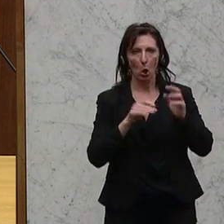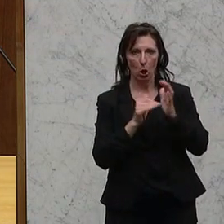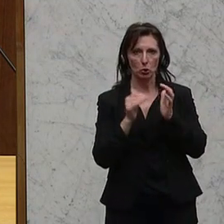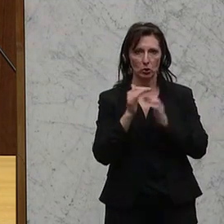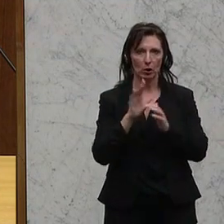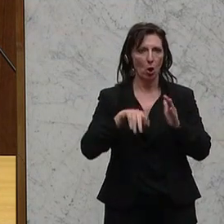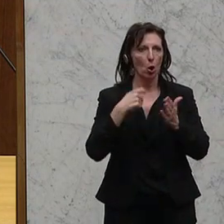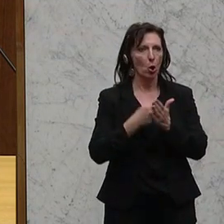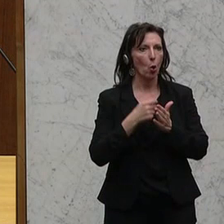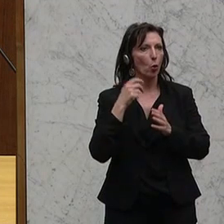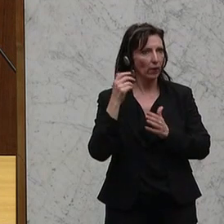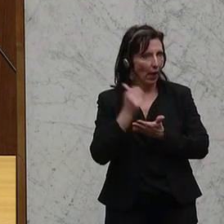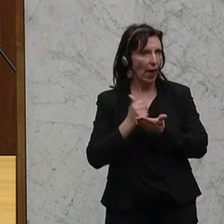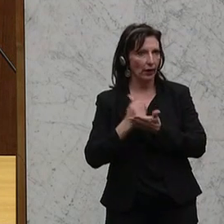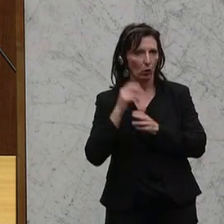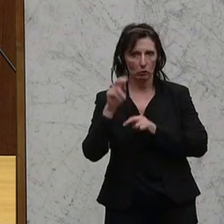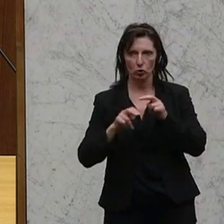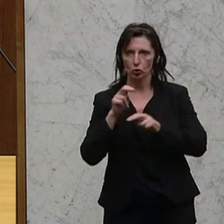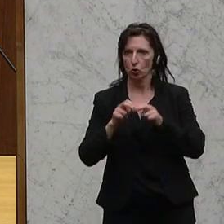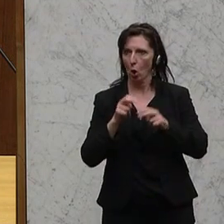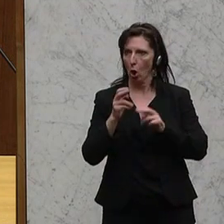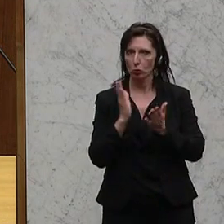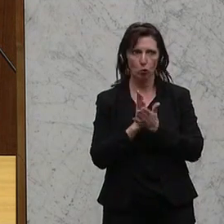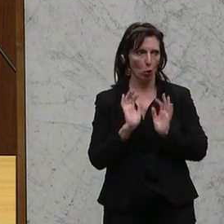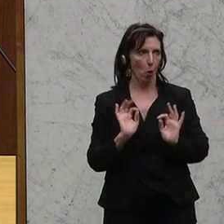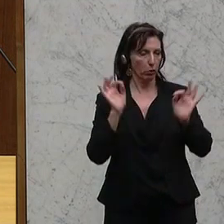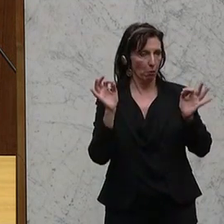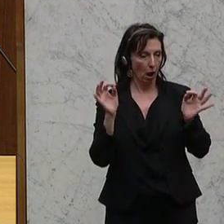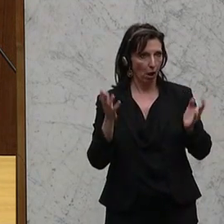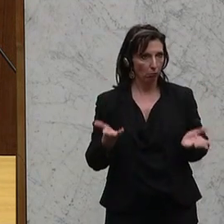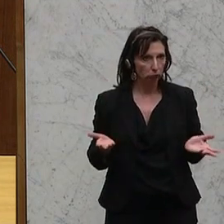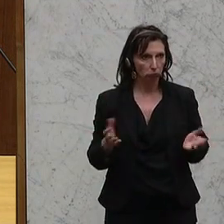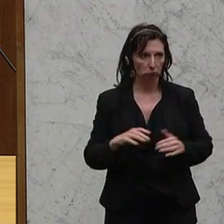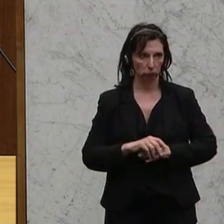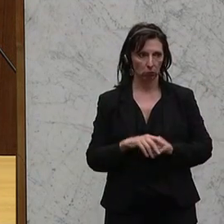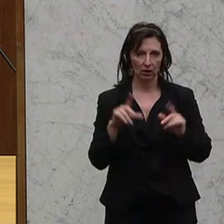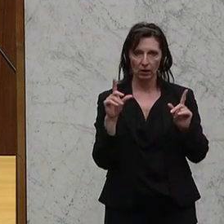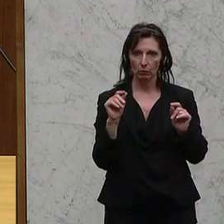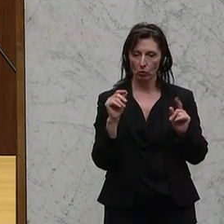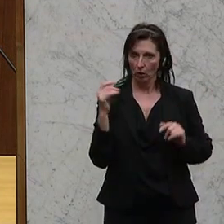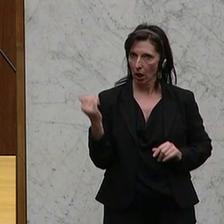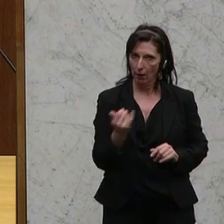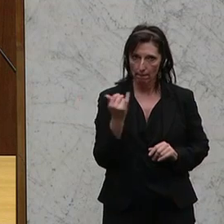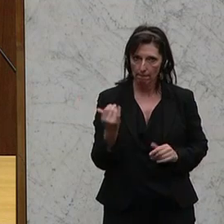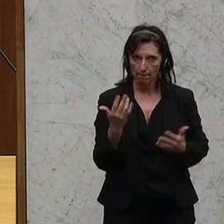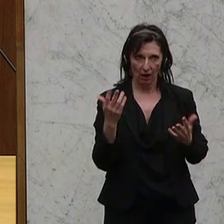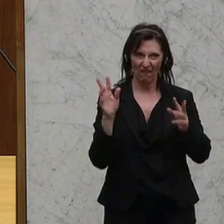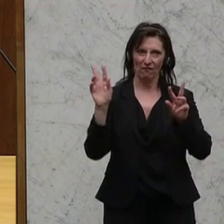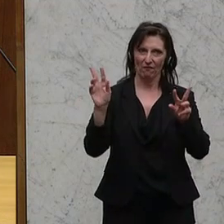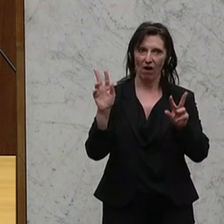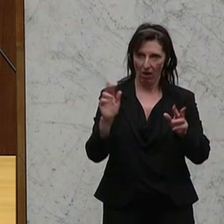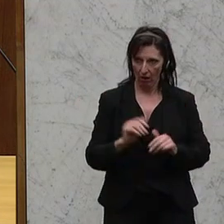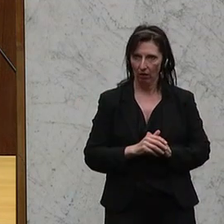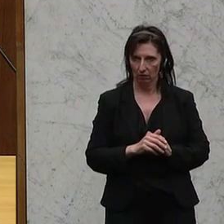im Lohn- und Einkommensteuerbereich, gar nicht nur dem Optimum entspricht, dann ist natürlich jedes Mal, wenn in Wahrheit die